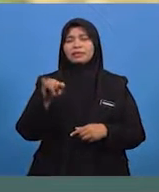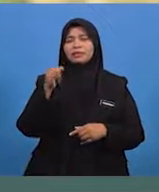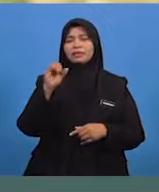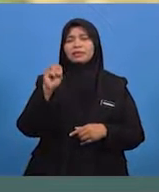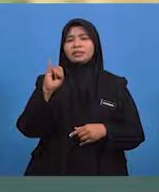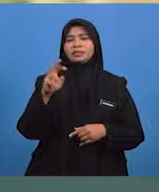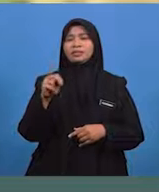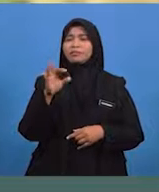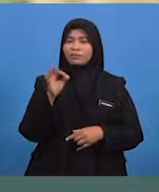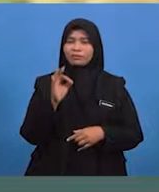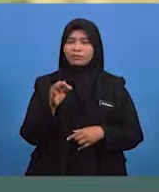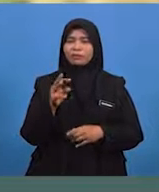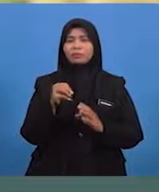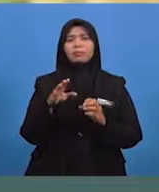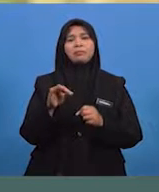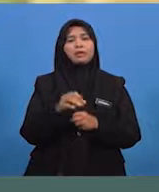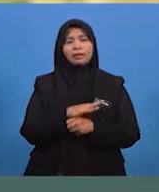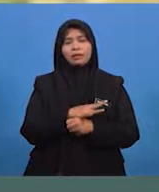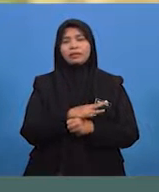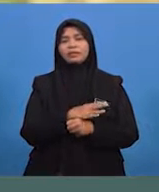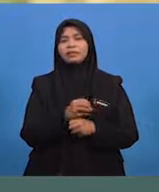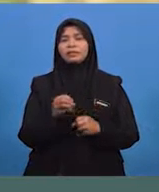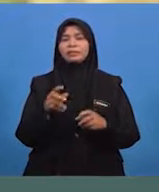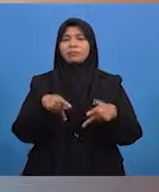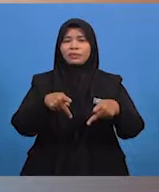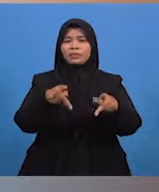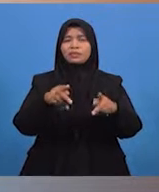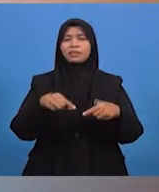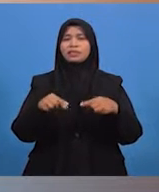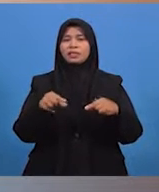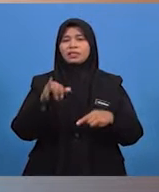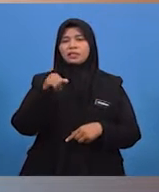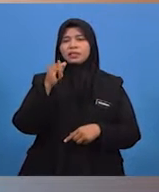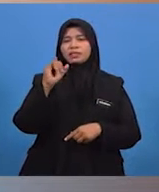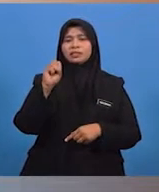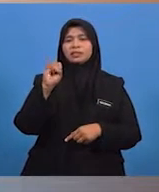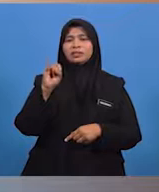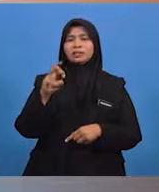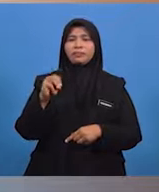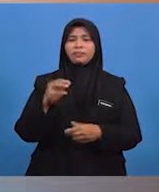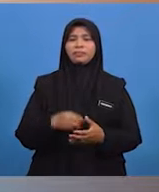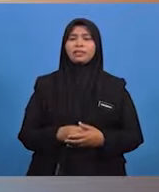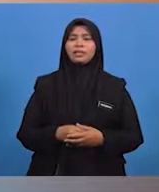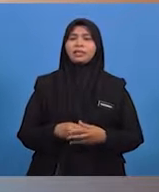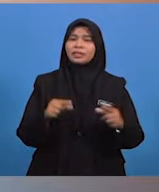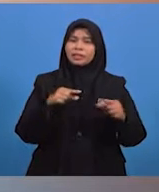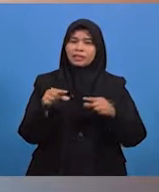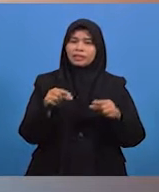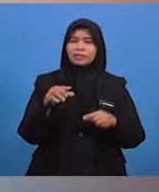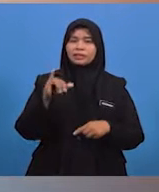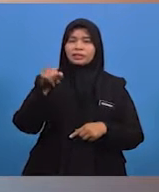-faktor mempengaruhi dan proses gerakan jisim. Murid-murid, gerakan jisim